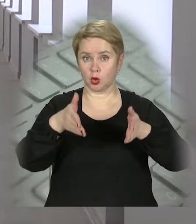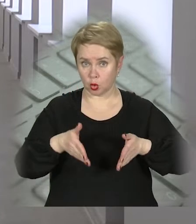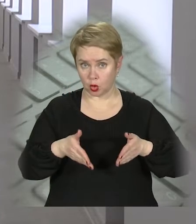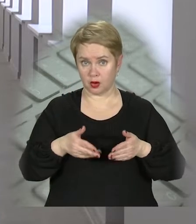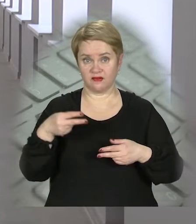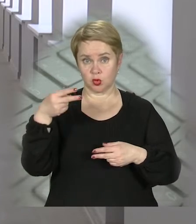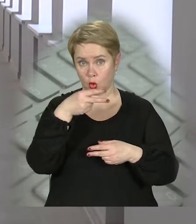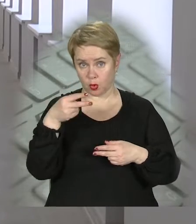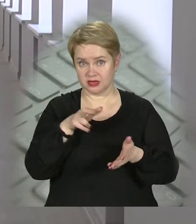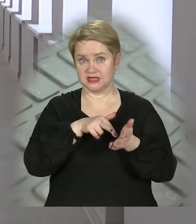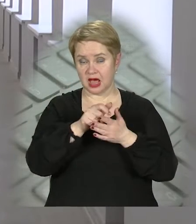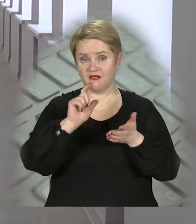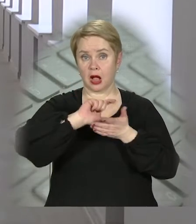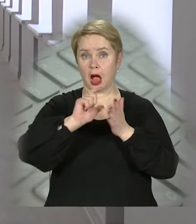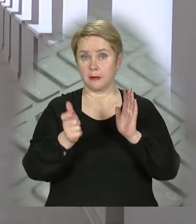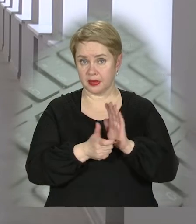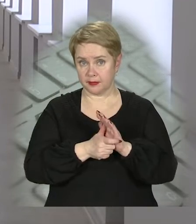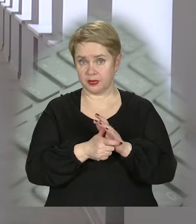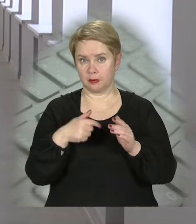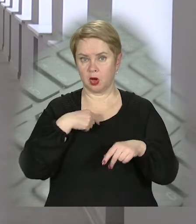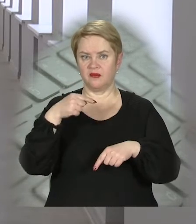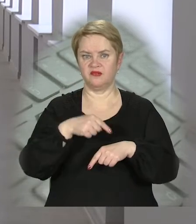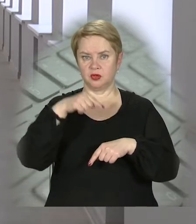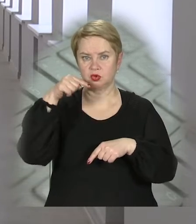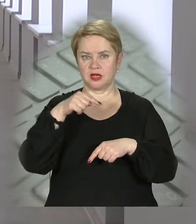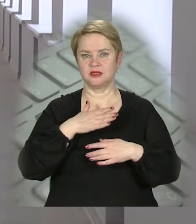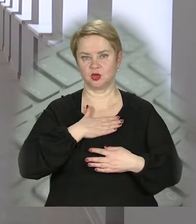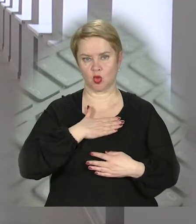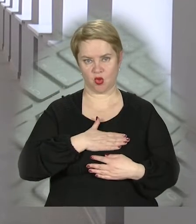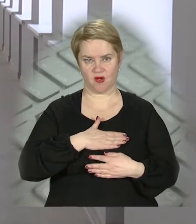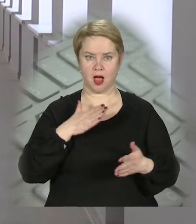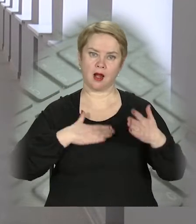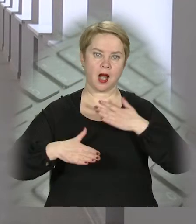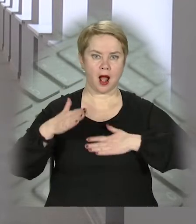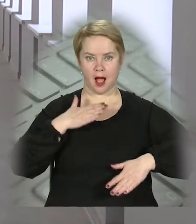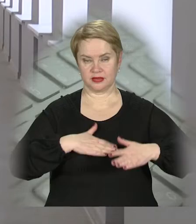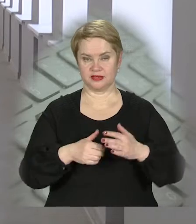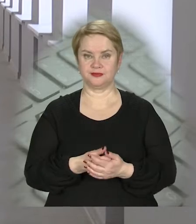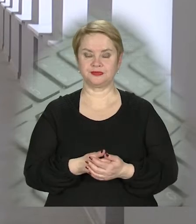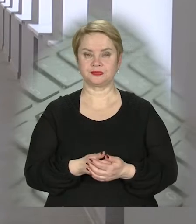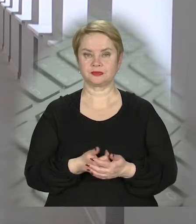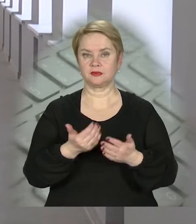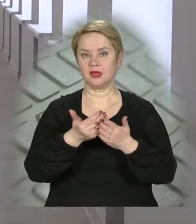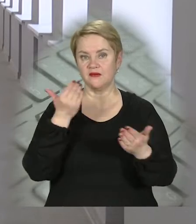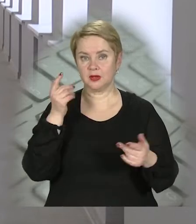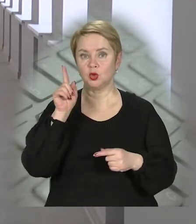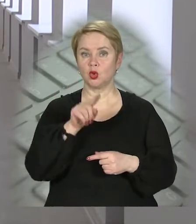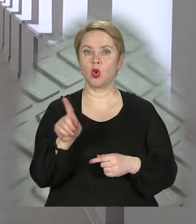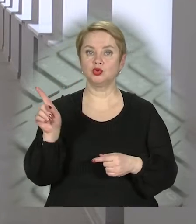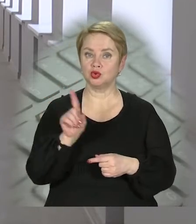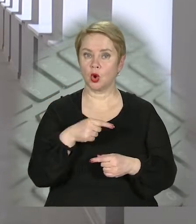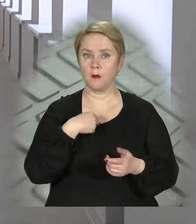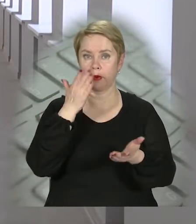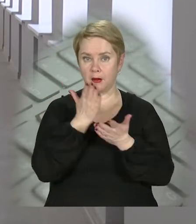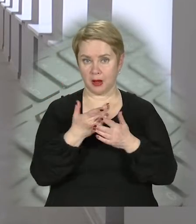другого поверху, заходимо в кабінет, ми відчуваємо задоволення і радість від того, що